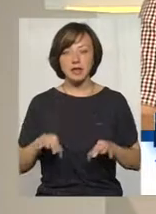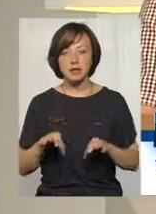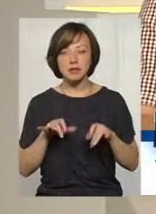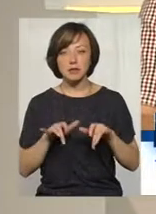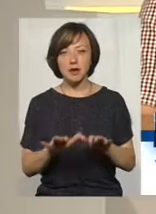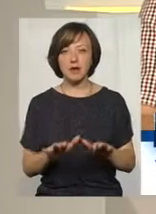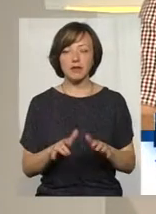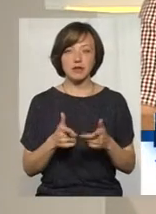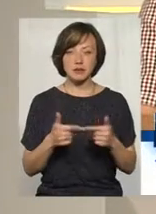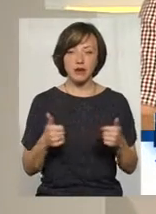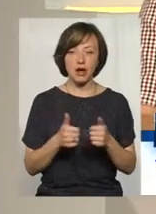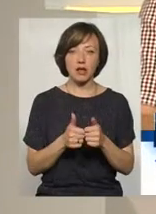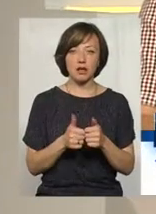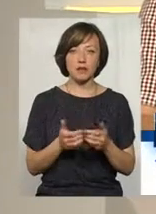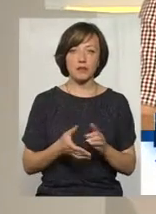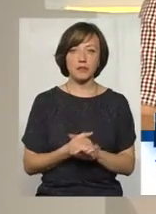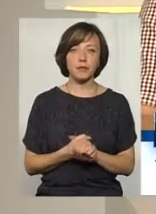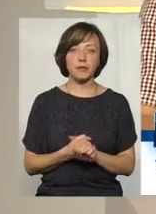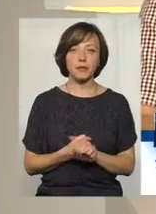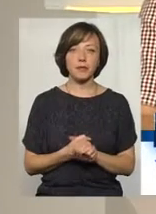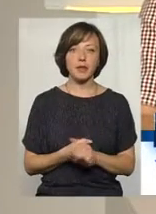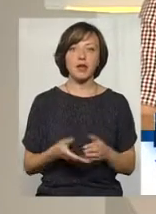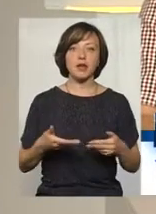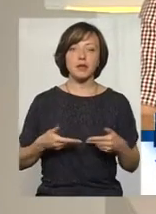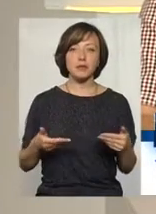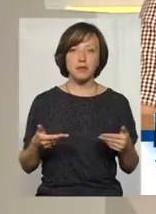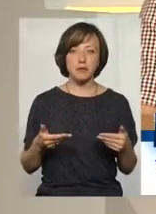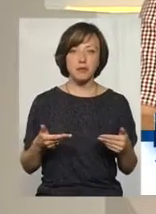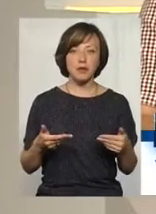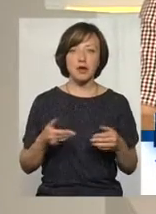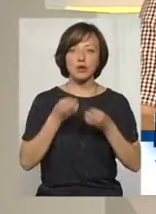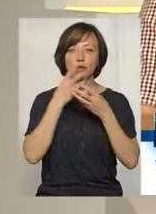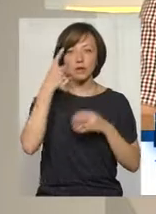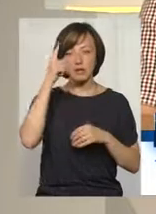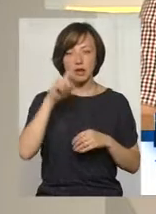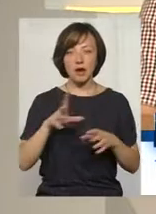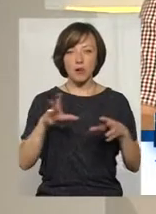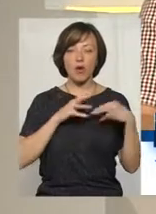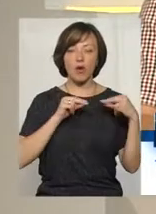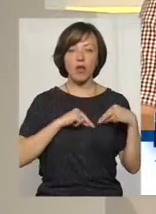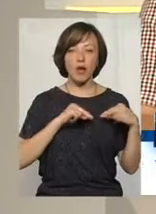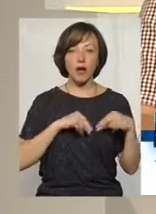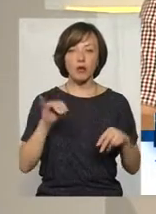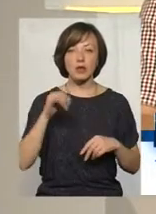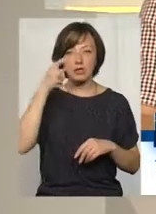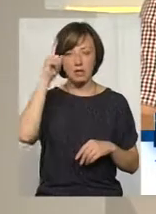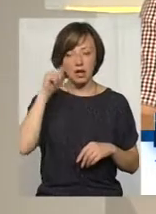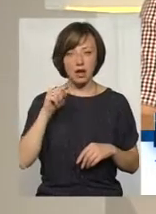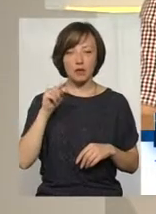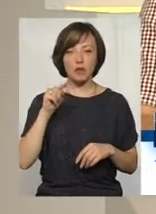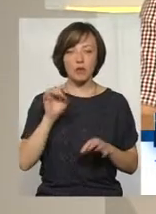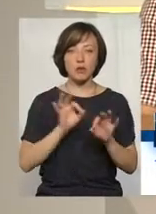сфері. Ми дуже спокійні знаємо як колегу і знаємо